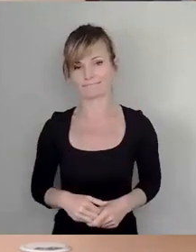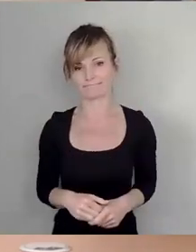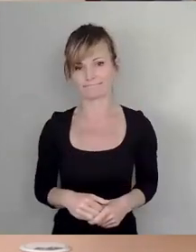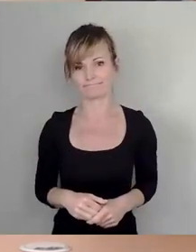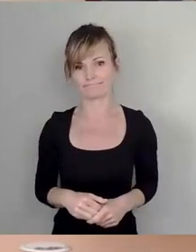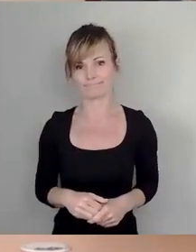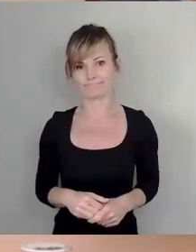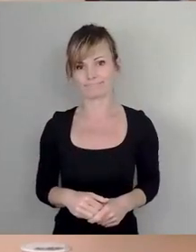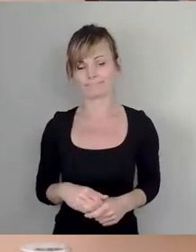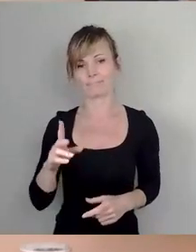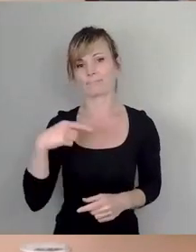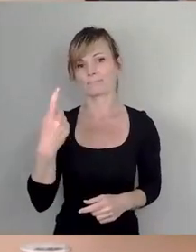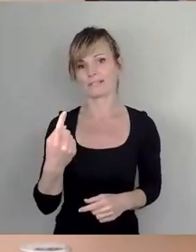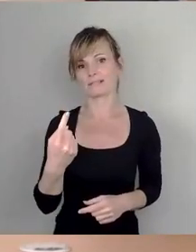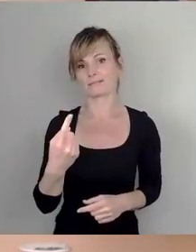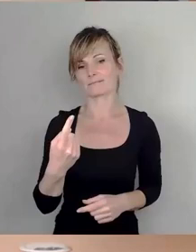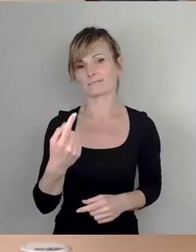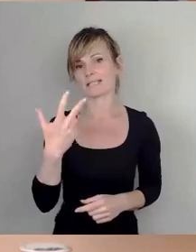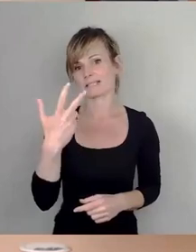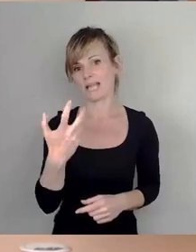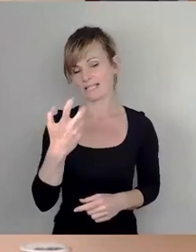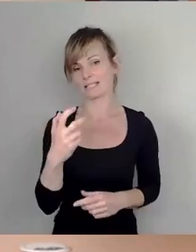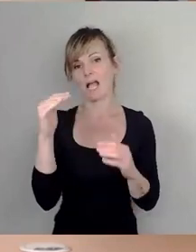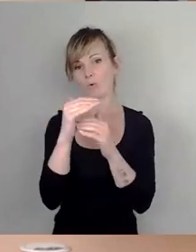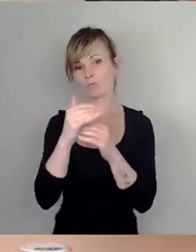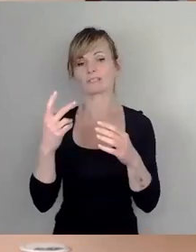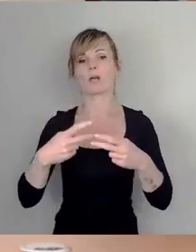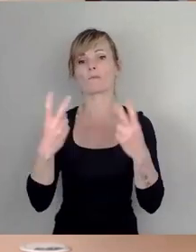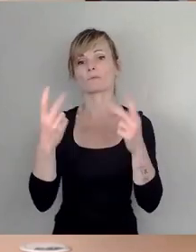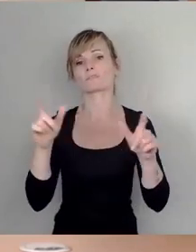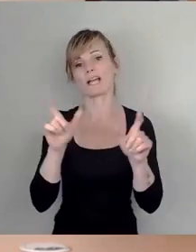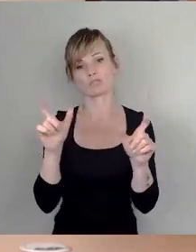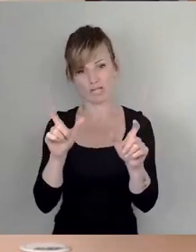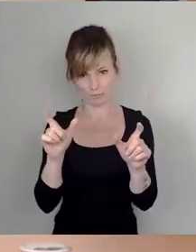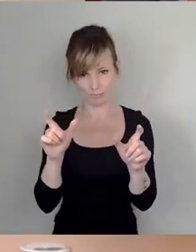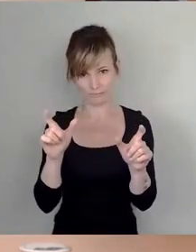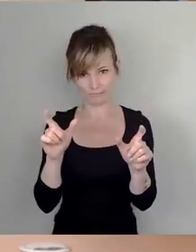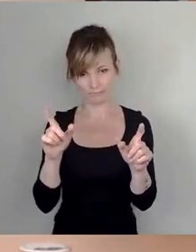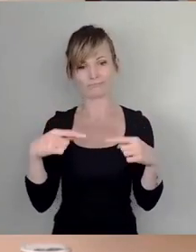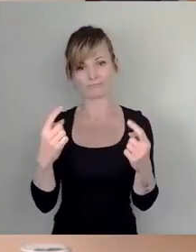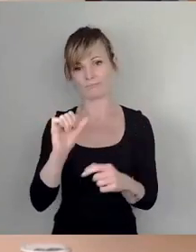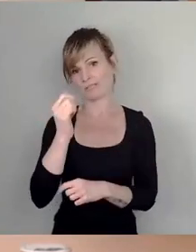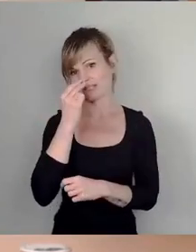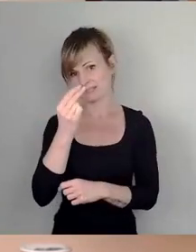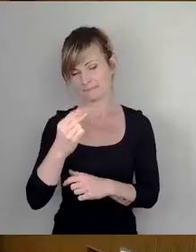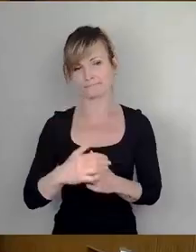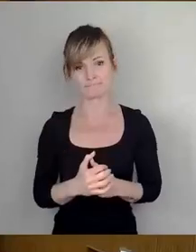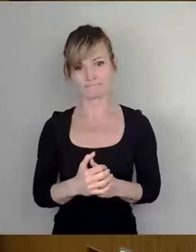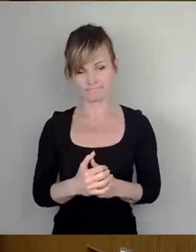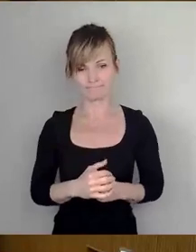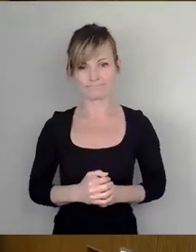und bis spätestens dann 30. August zur Eröffnungsveranstaltung. Dann sehen wir uns alle wieder.